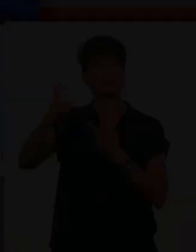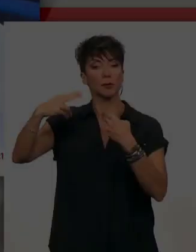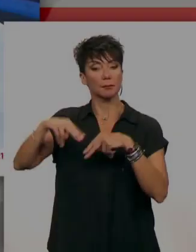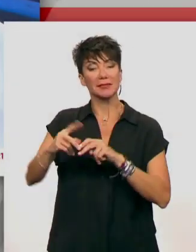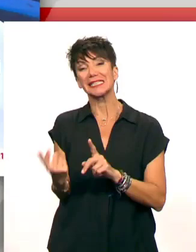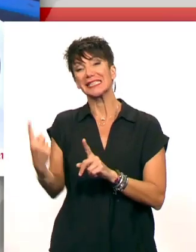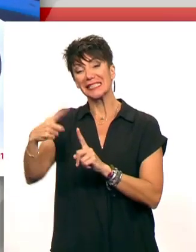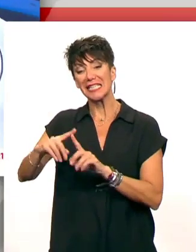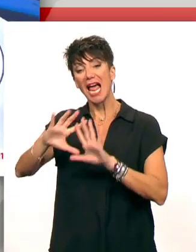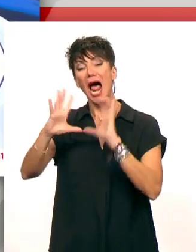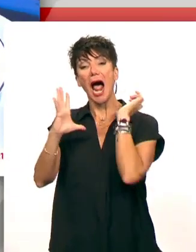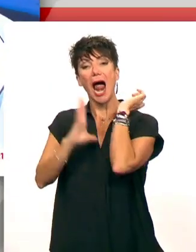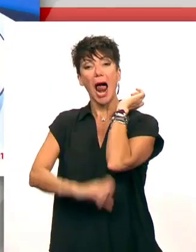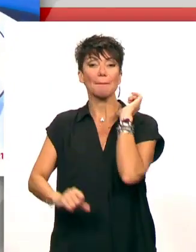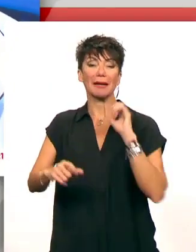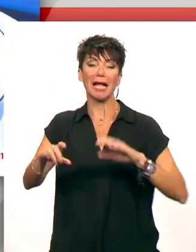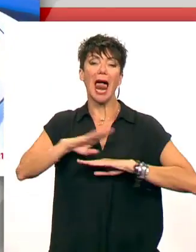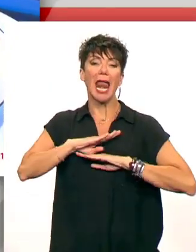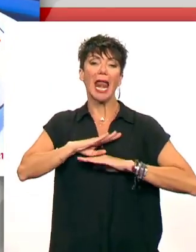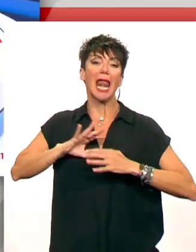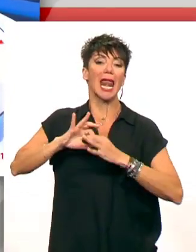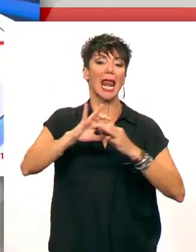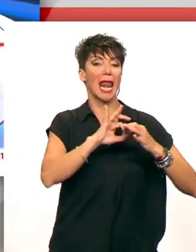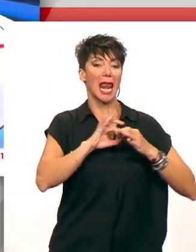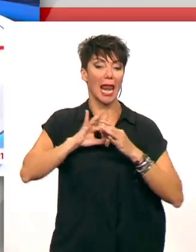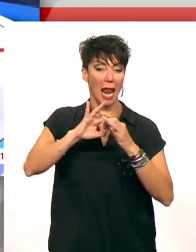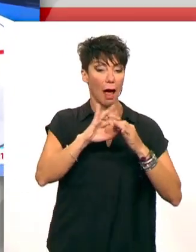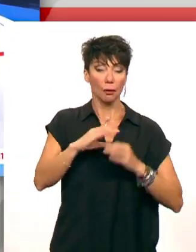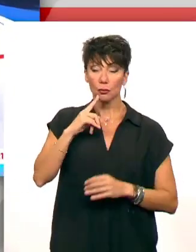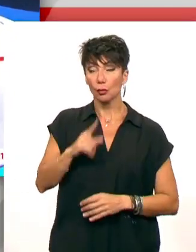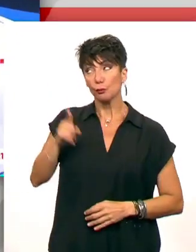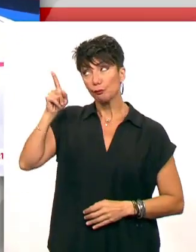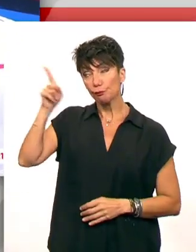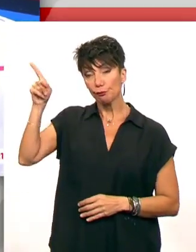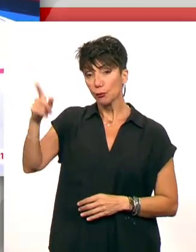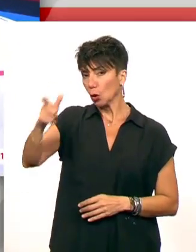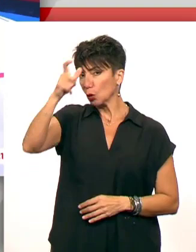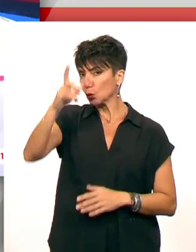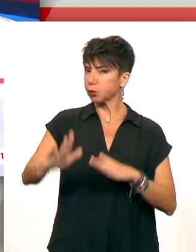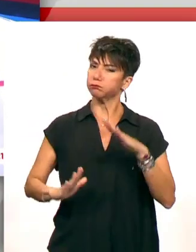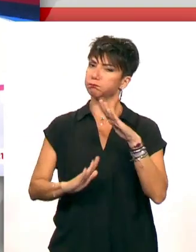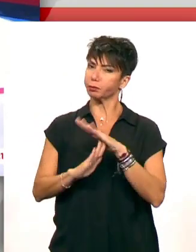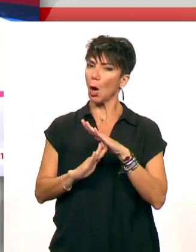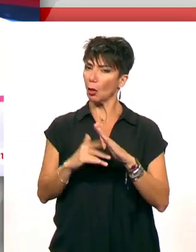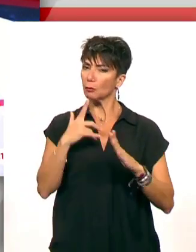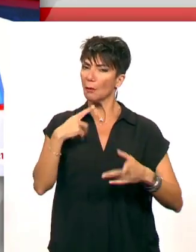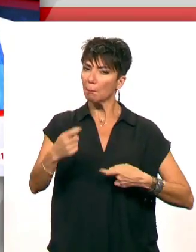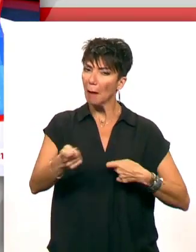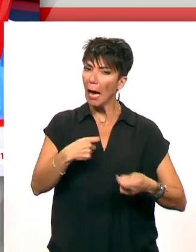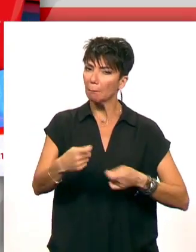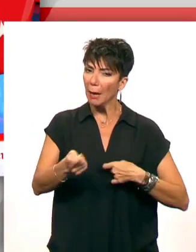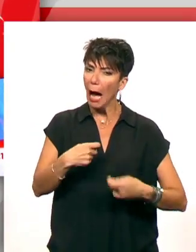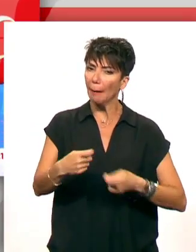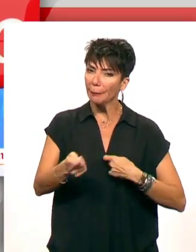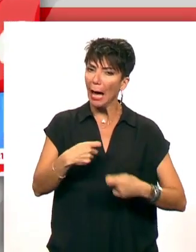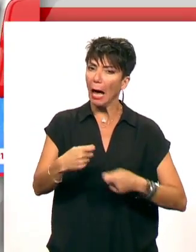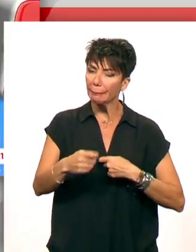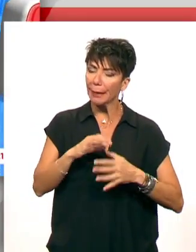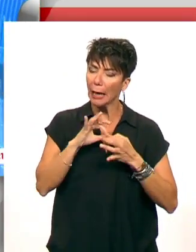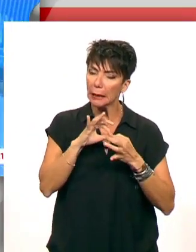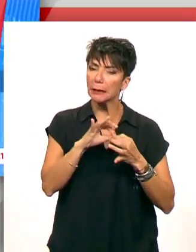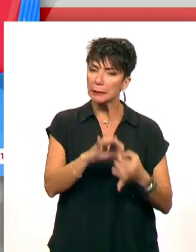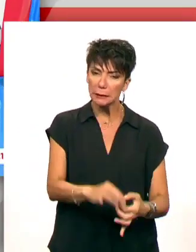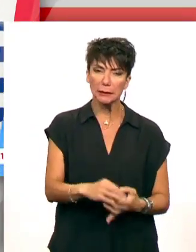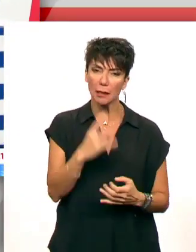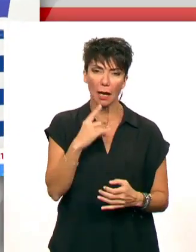Σε εξέλιξη λοιπόν είναι αυτό το μεγάλο παζάρι με τον Ερντογάν να δηλώνει έτοιμος για διάλογο μπροστά στον κίνδυνο των κυρώσεων. Δείτε τι εκτιμούν αναλυτές για